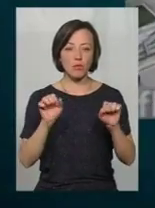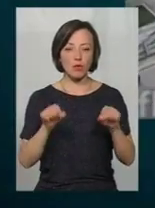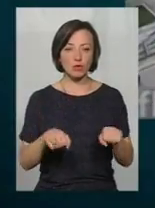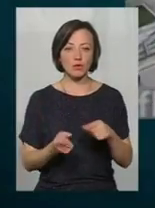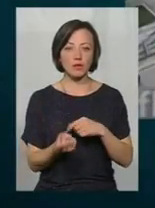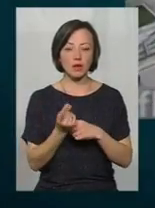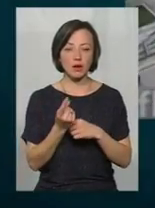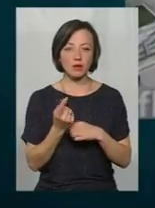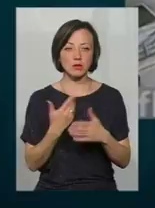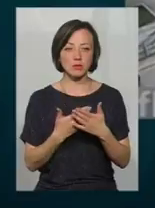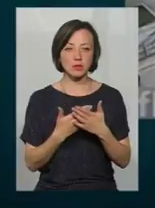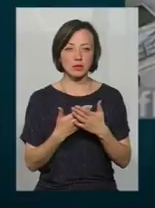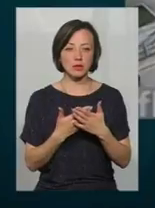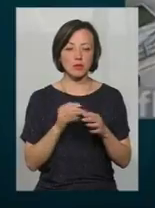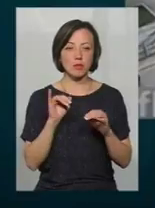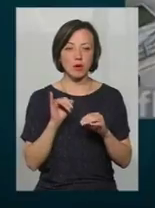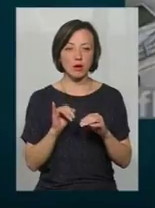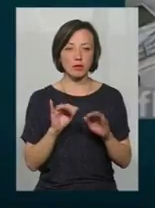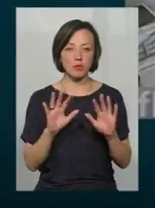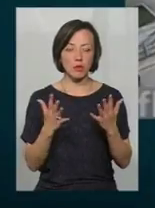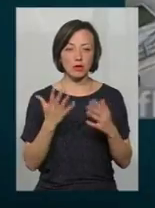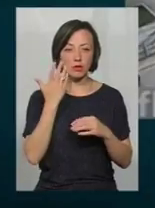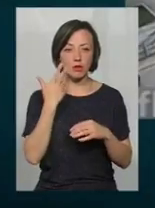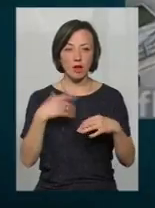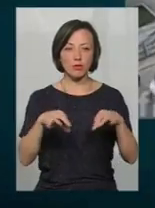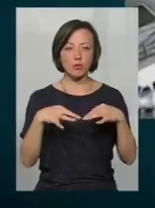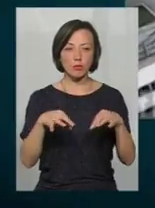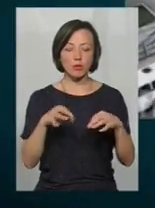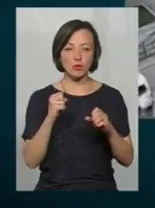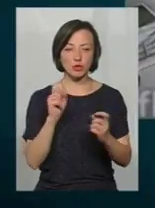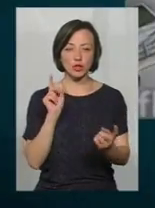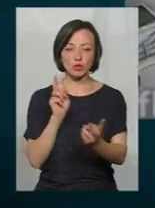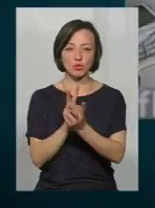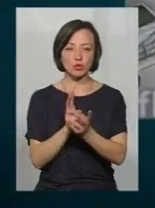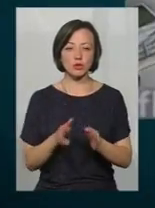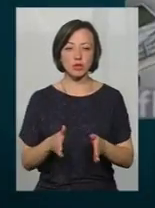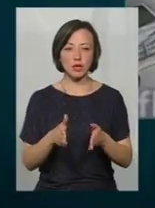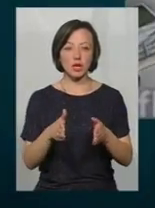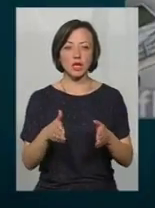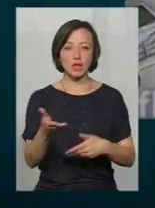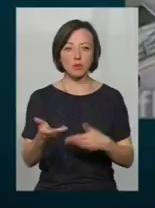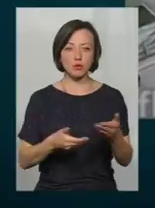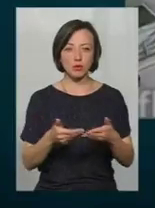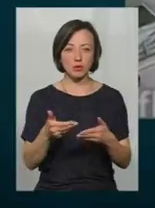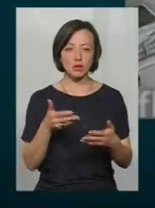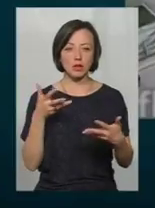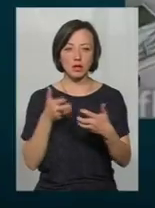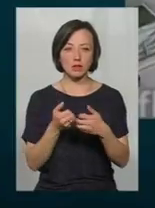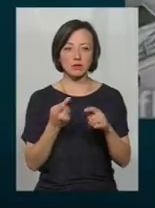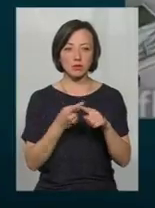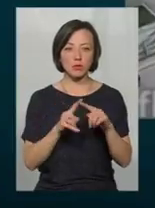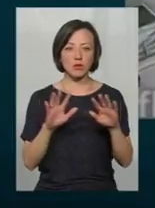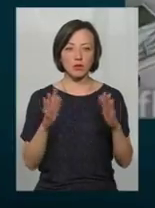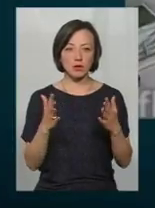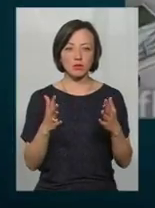виникати досить погані такі моменти, коли автомобіль може незустрічно виїхати і на пішохода на її зробити. В цьому випадку все ж таки